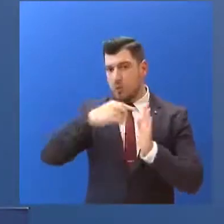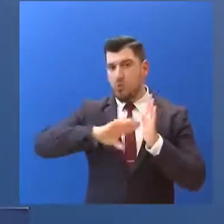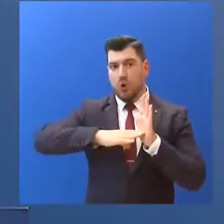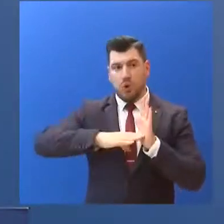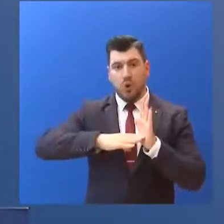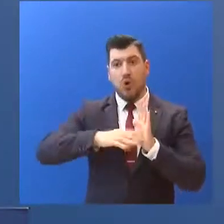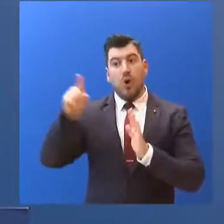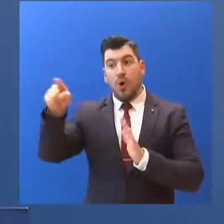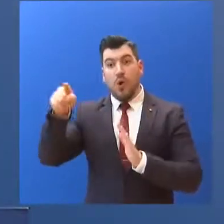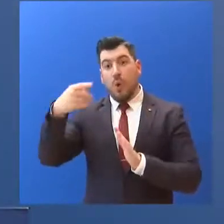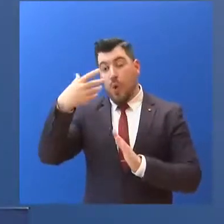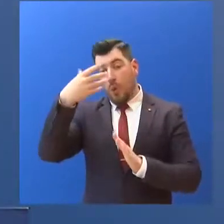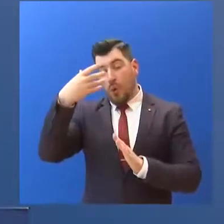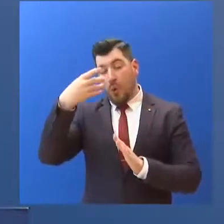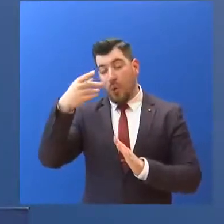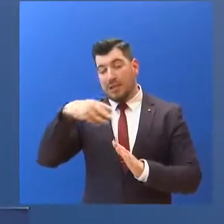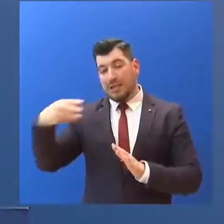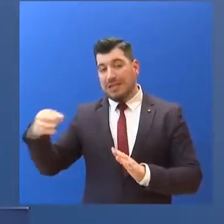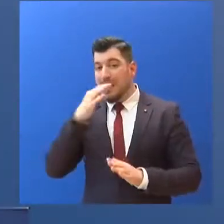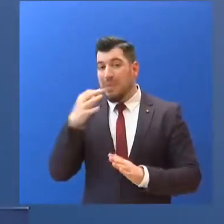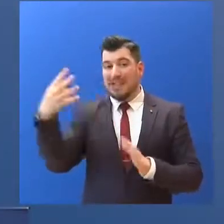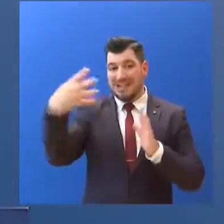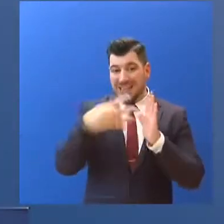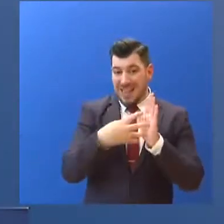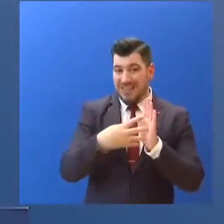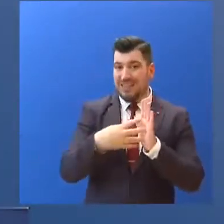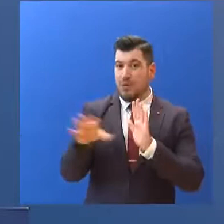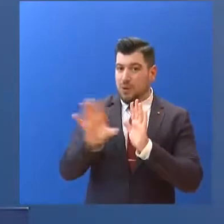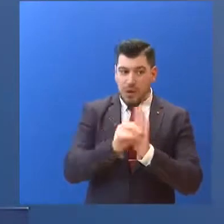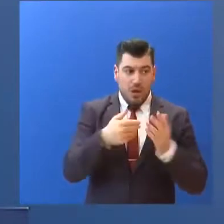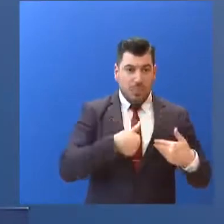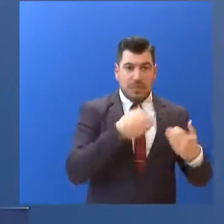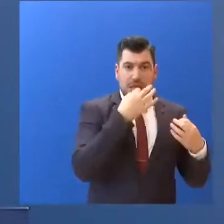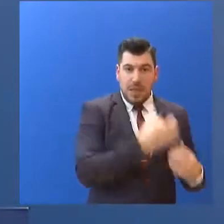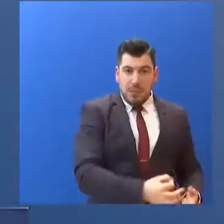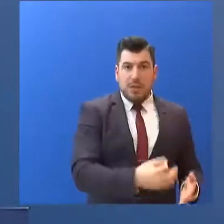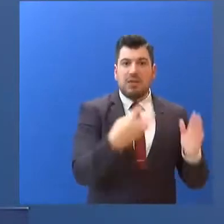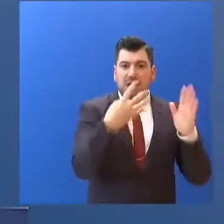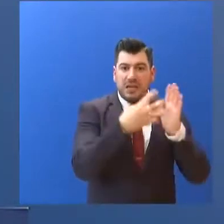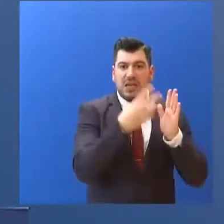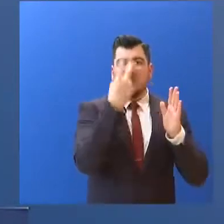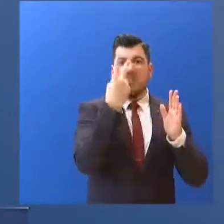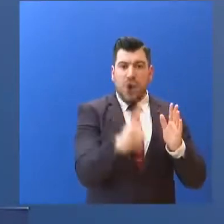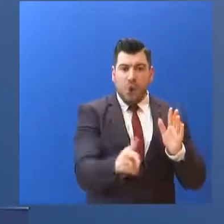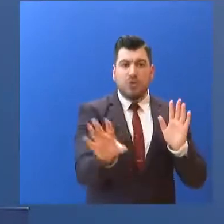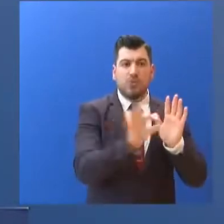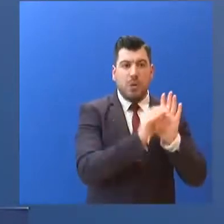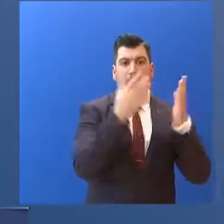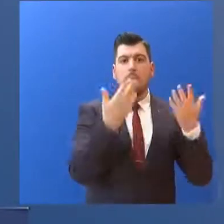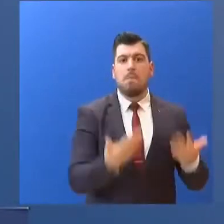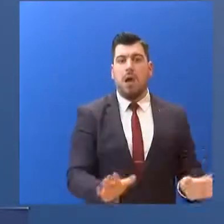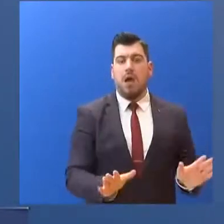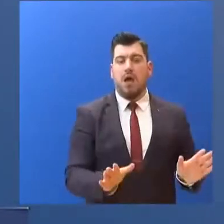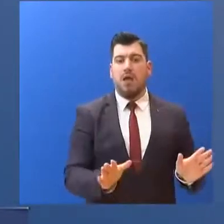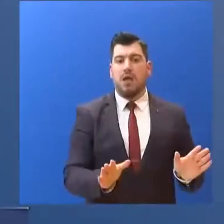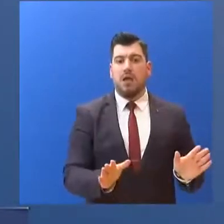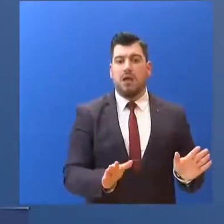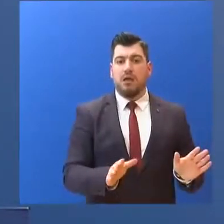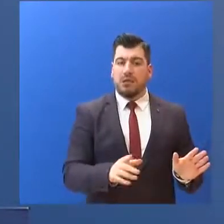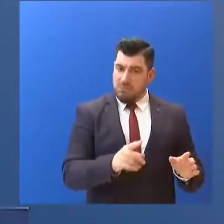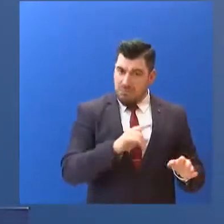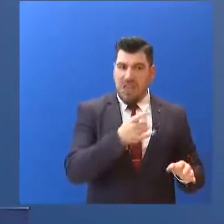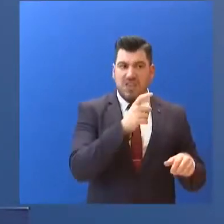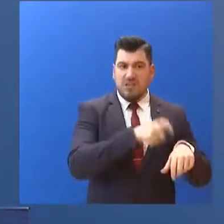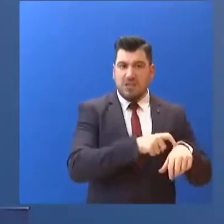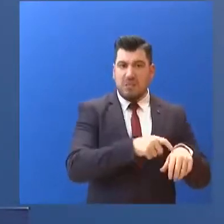ΣΥΡΙΖΑ για 4.000 προσλήψεις... εμείς απαντούμε ότι έχουμε ήδη δρομολογήσει... 4.200 εγκρίσεις. Έχουν προσληφθεί ήδη τα 2.000 άτομα...